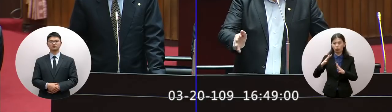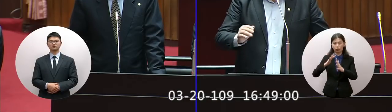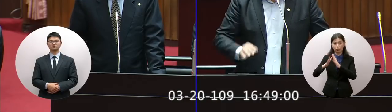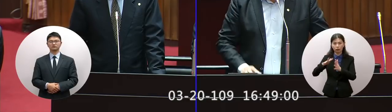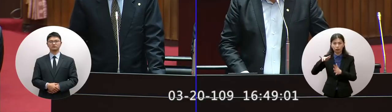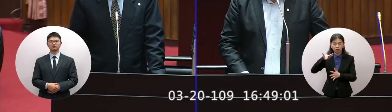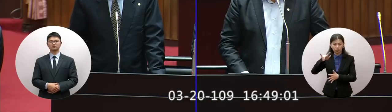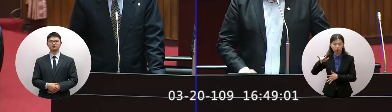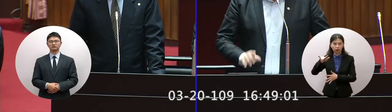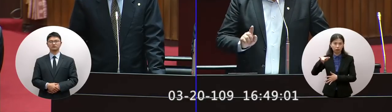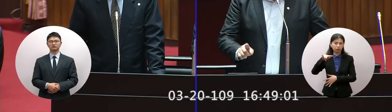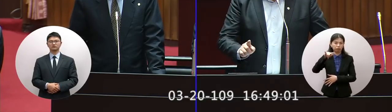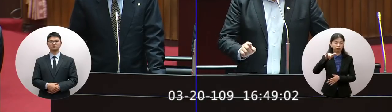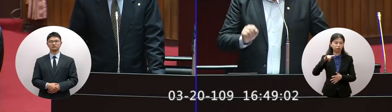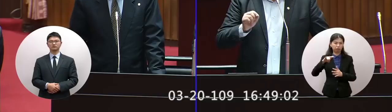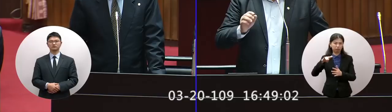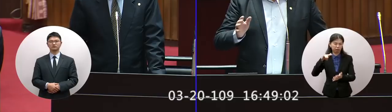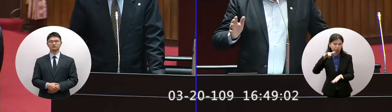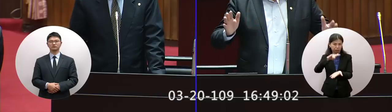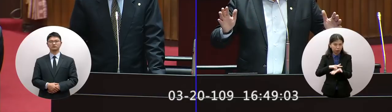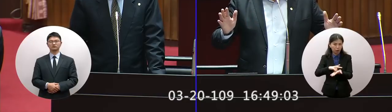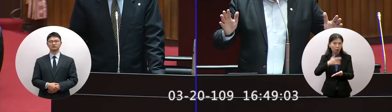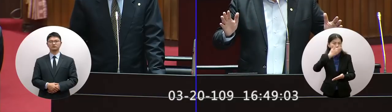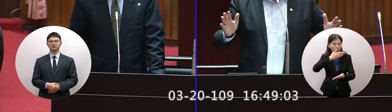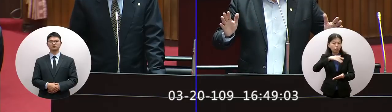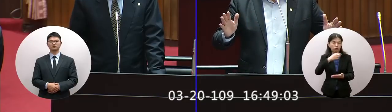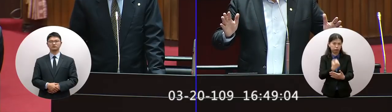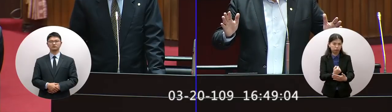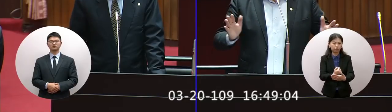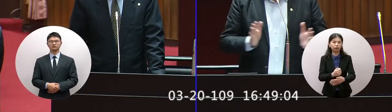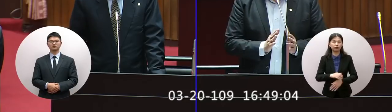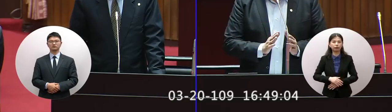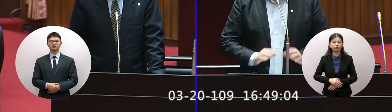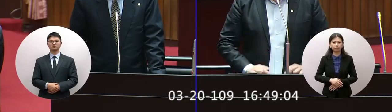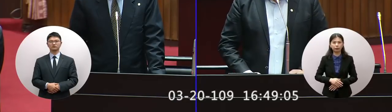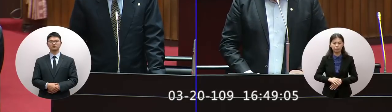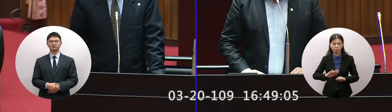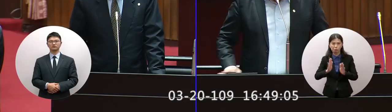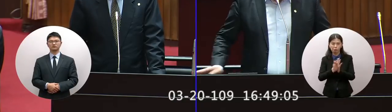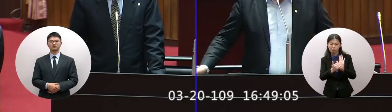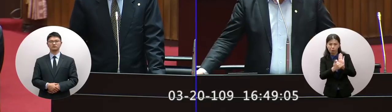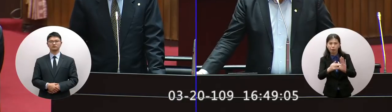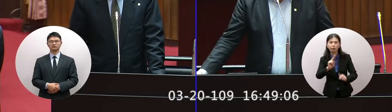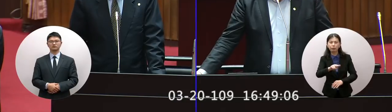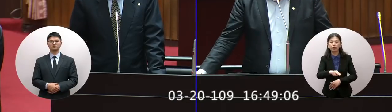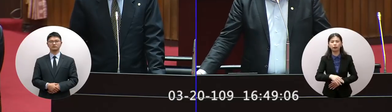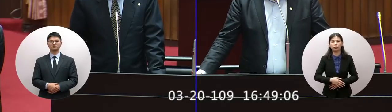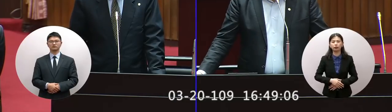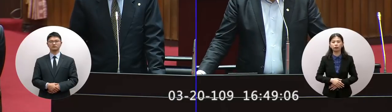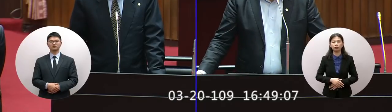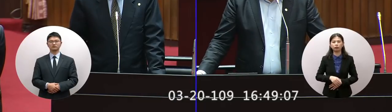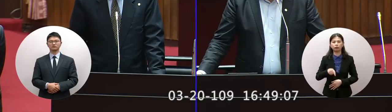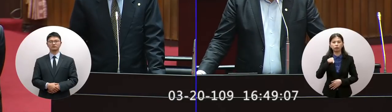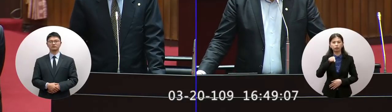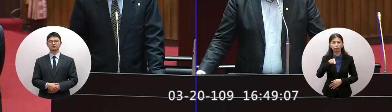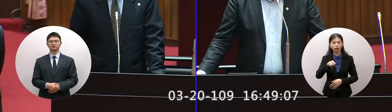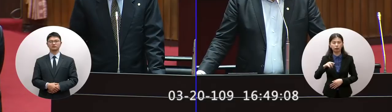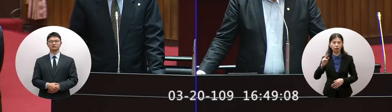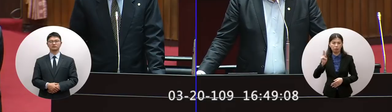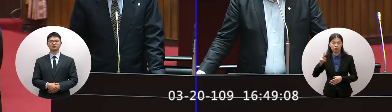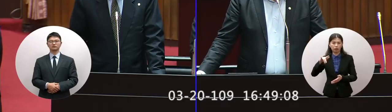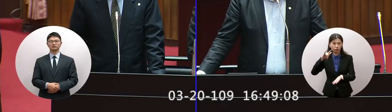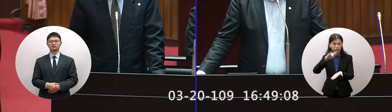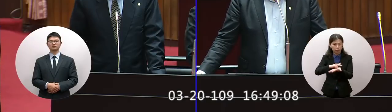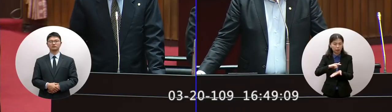進駐澎湖這叫天驅而澎湖就是為了讓我們的應變時間可以縮短所以部長我們在天驅的職根量上